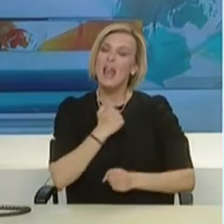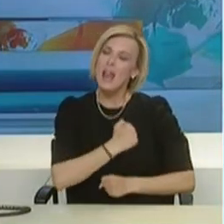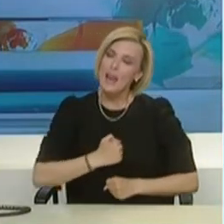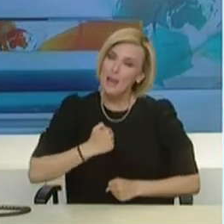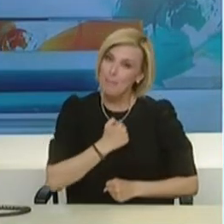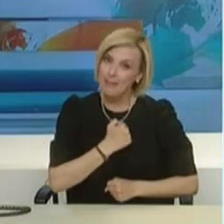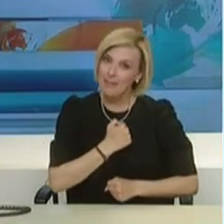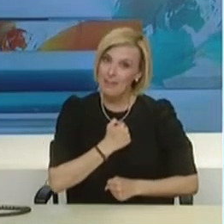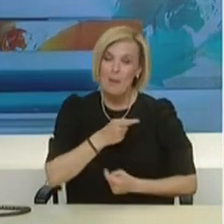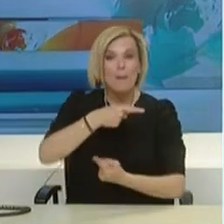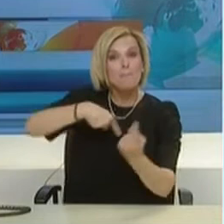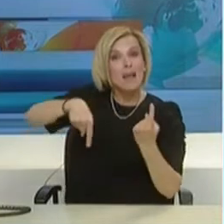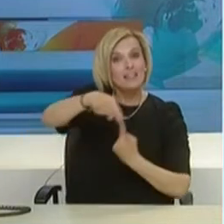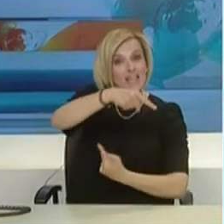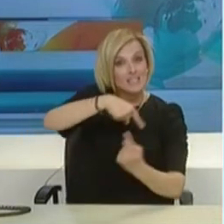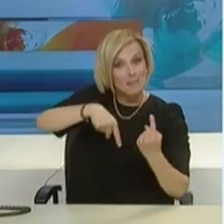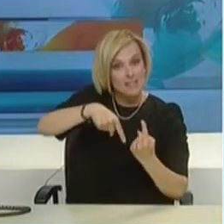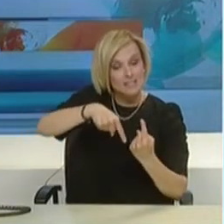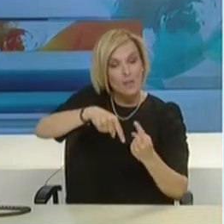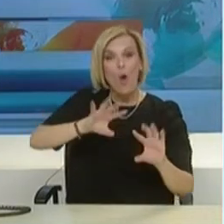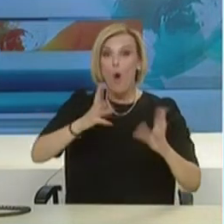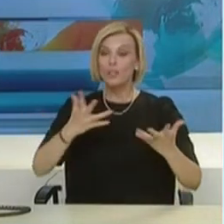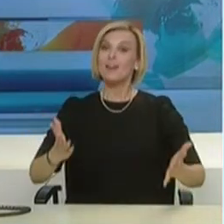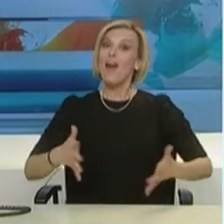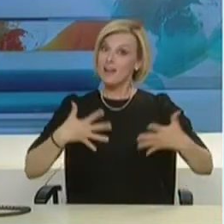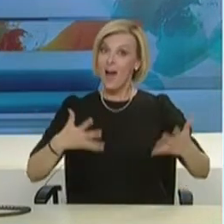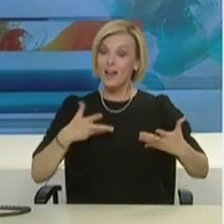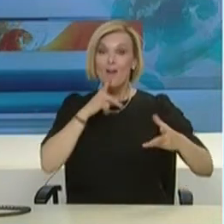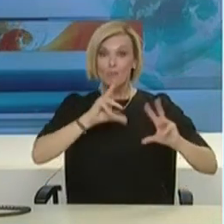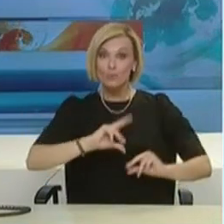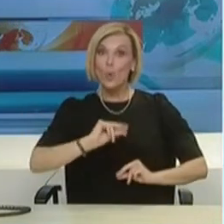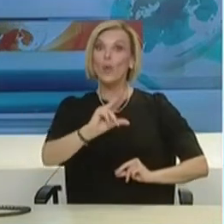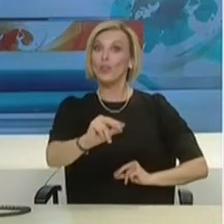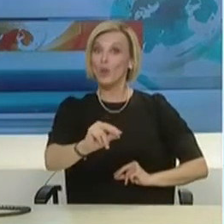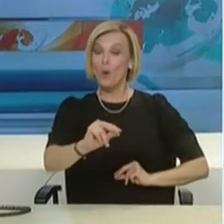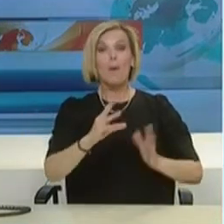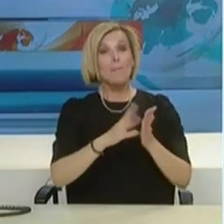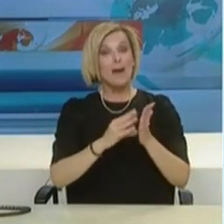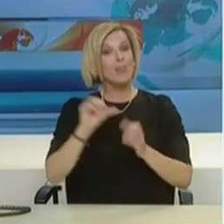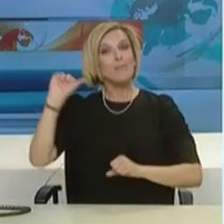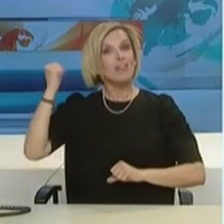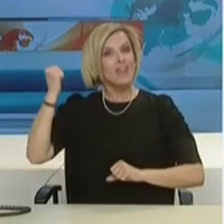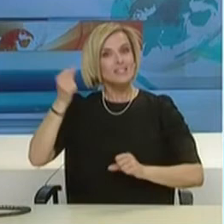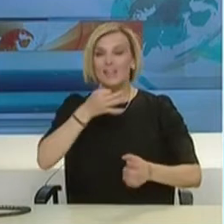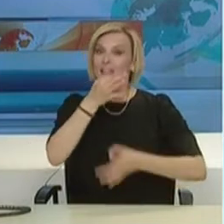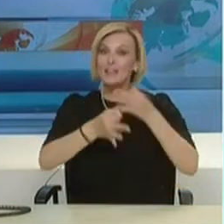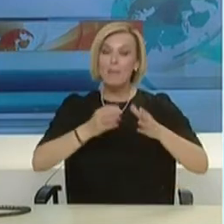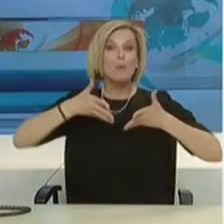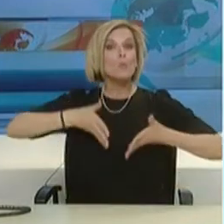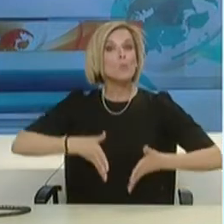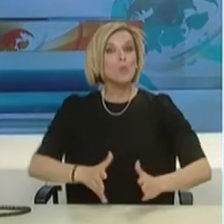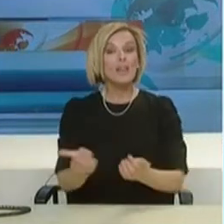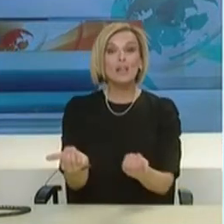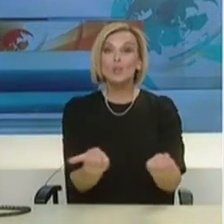όταν τη μοιραζόμαστε διπλασιάζεται. Όπως στην περίπτωση του νεογέννη του χθες στο Αττικό, το οποίο είδε το φως του